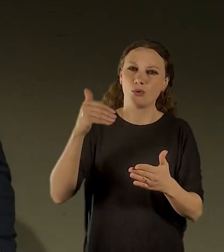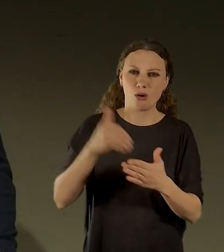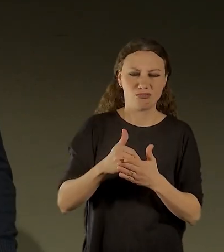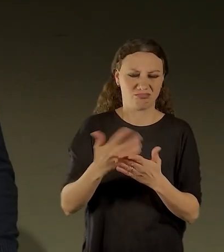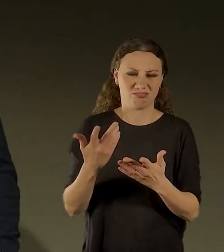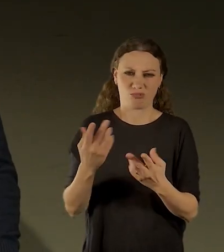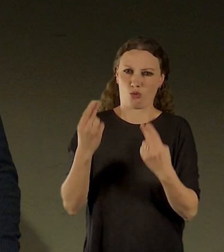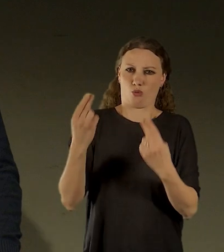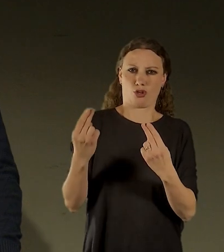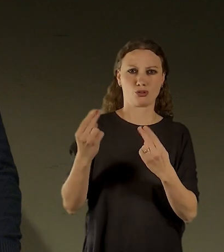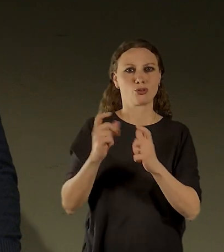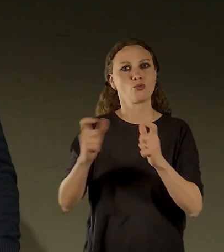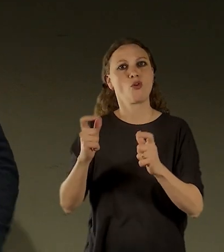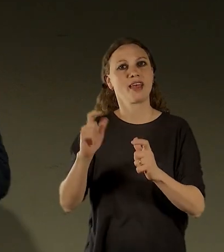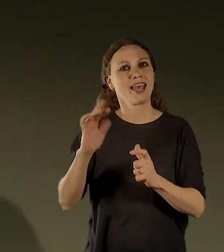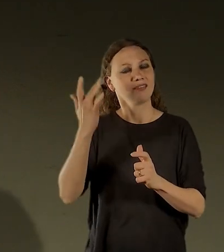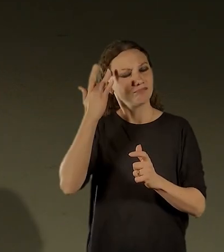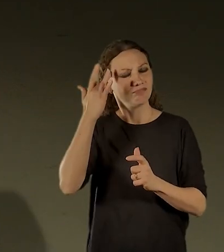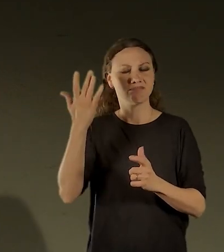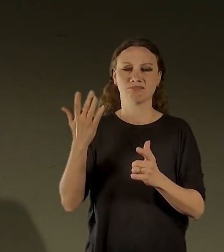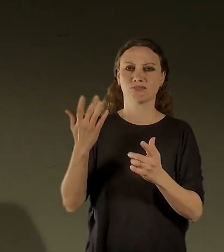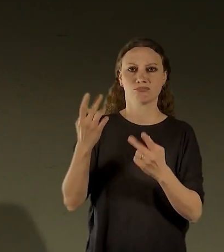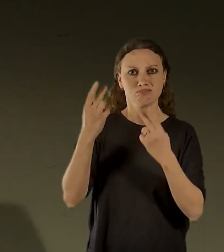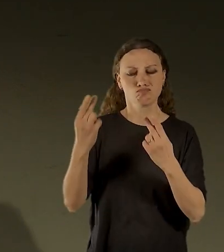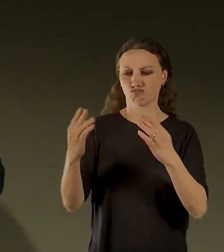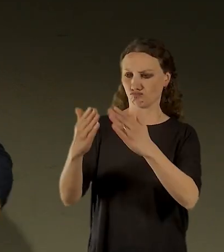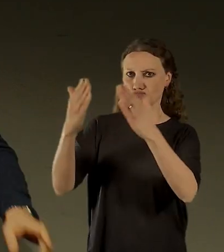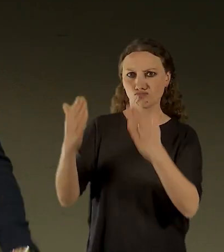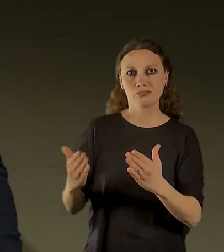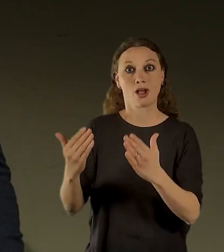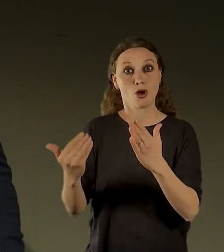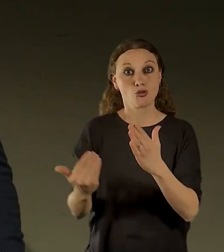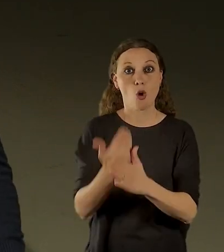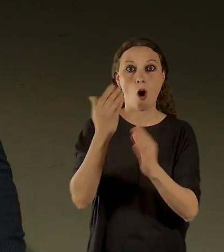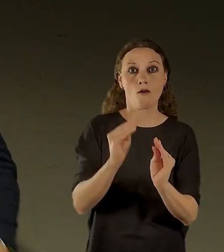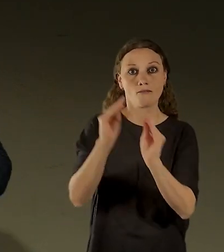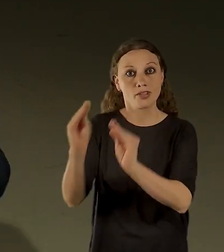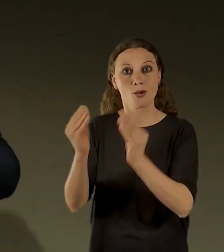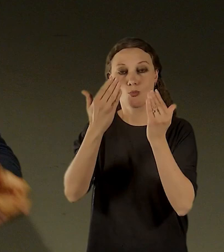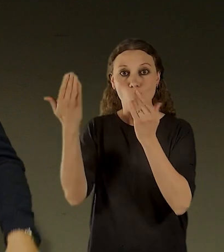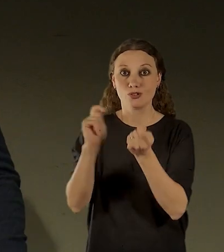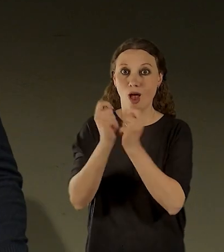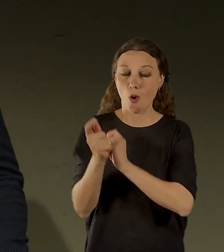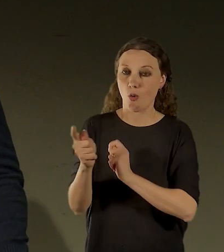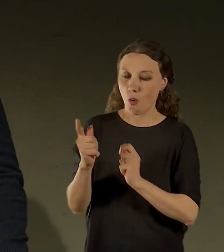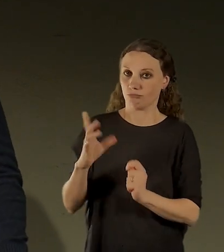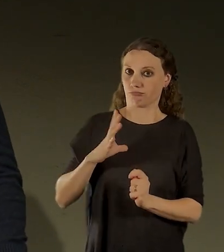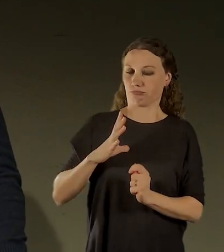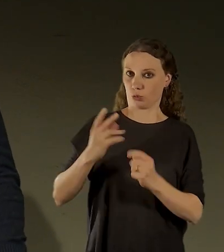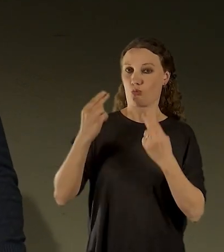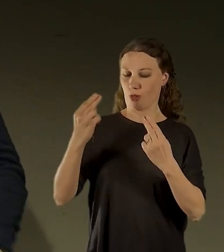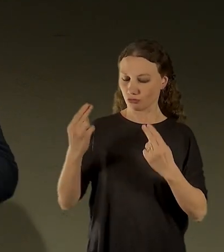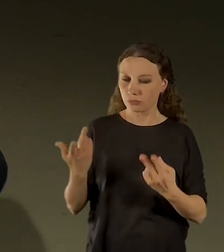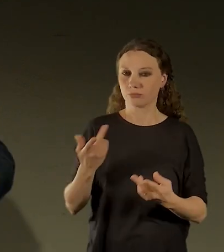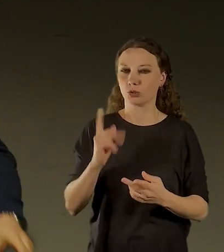těchto historických míst je vždycky předmětem zájmu obyvatel a stojí za to vidět, jak náročná